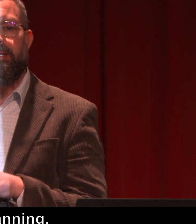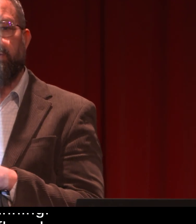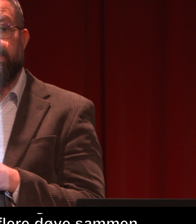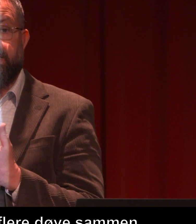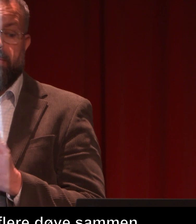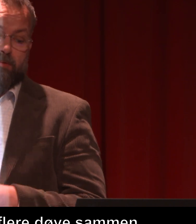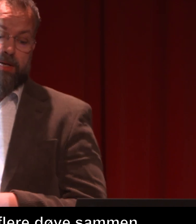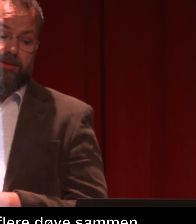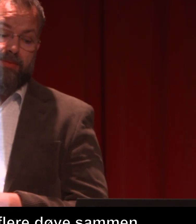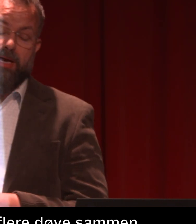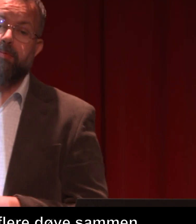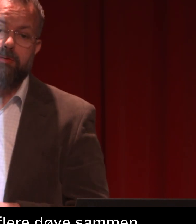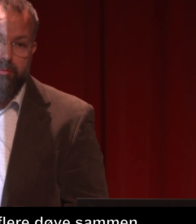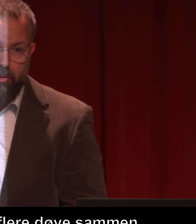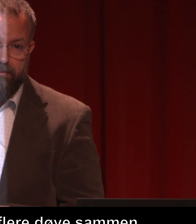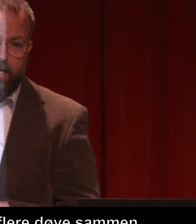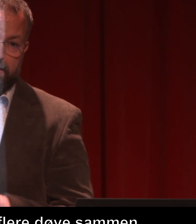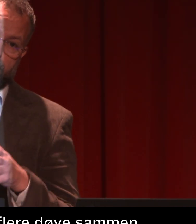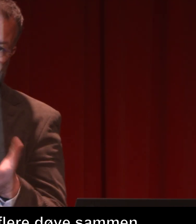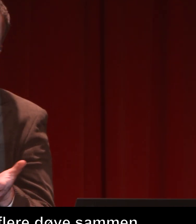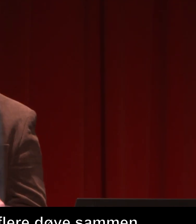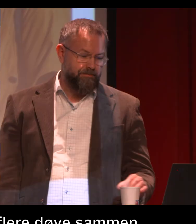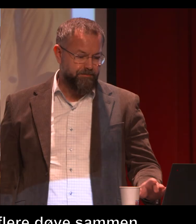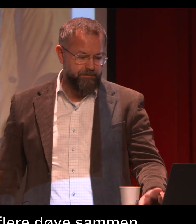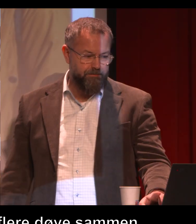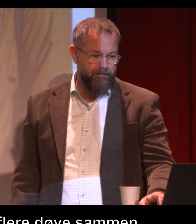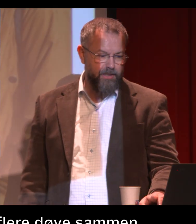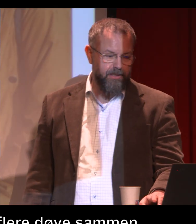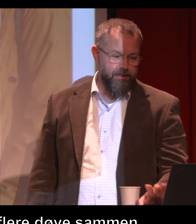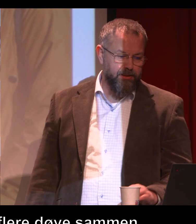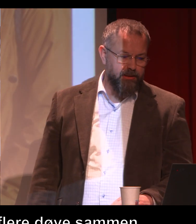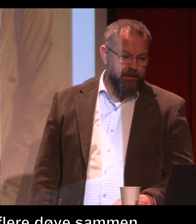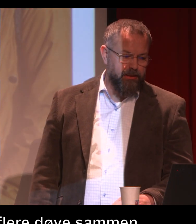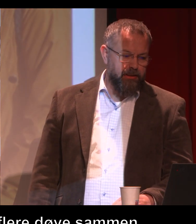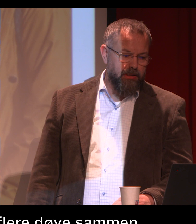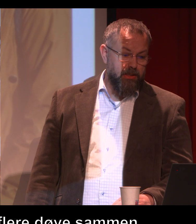Og det er bedre inkludering enn det å være den eneste døve i et kull.